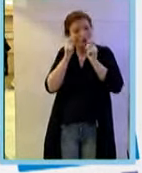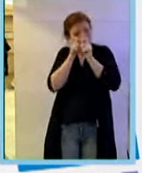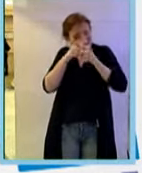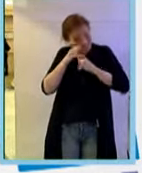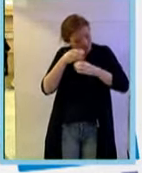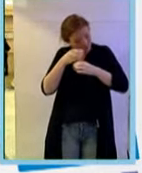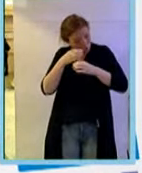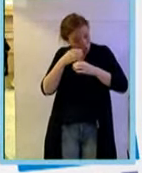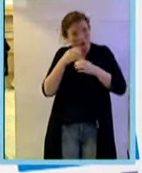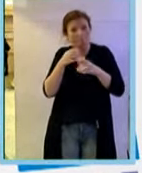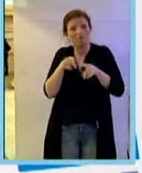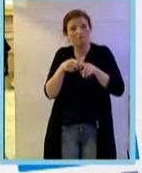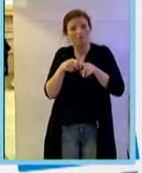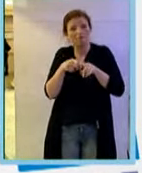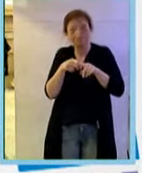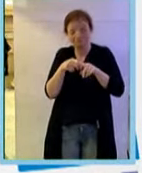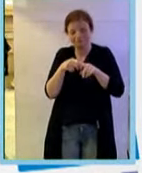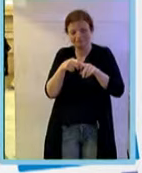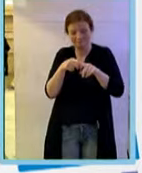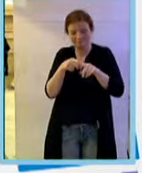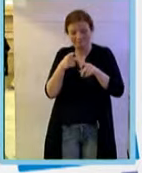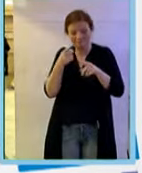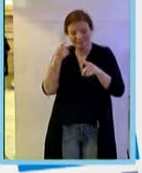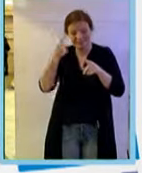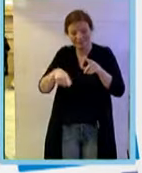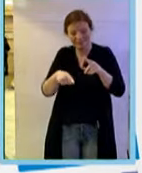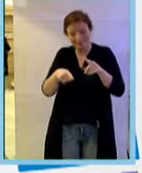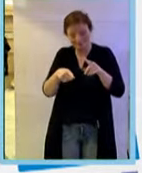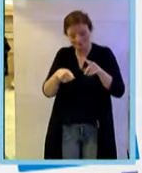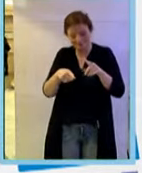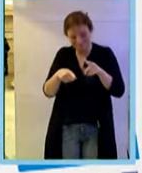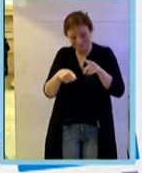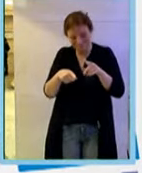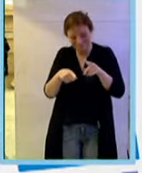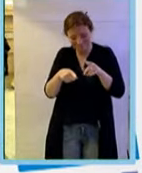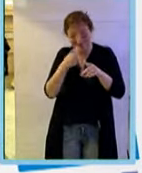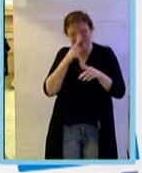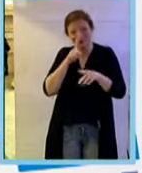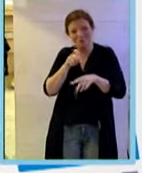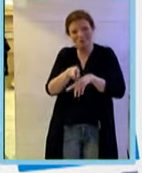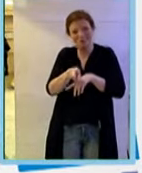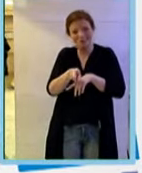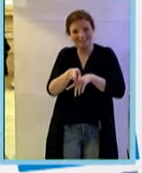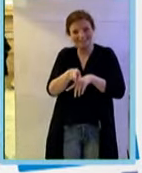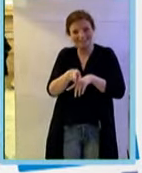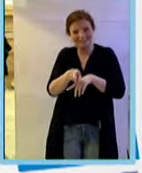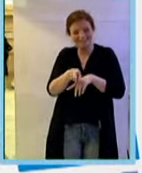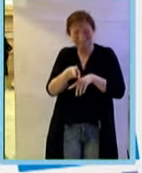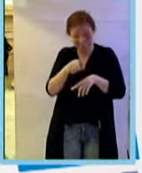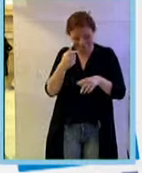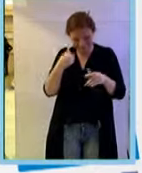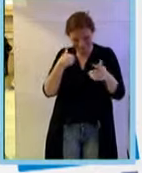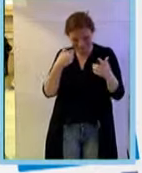questo tumore, e hanno